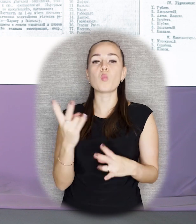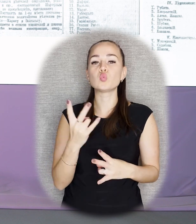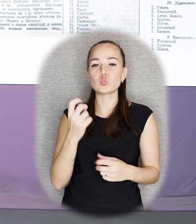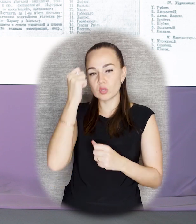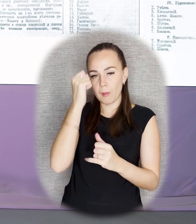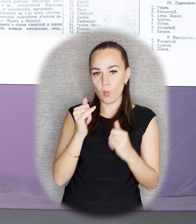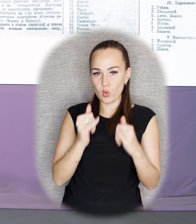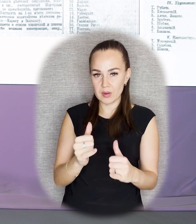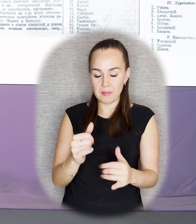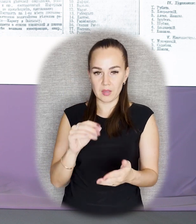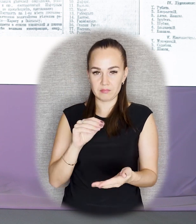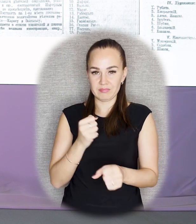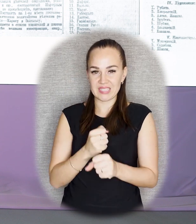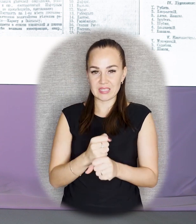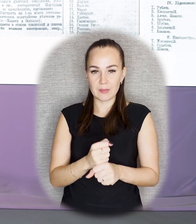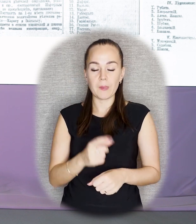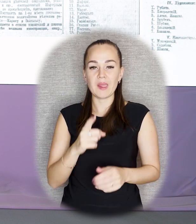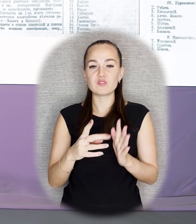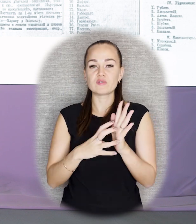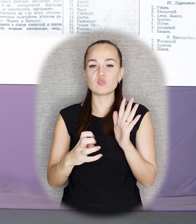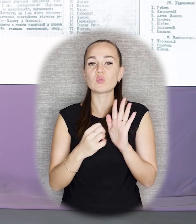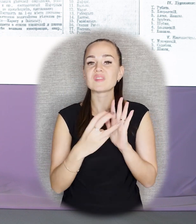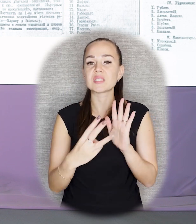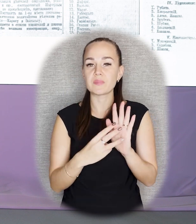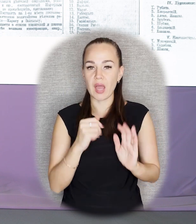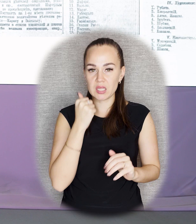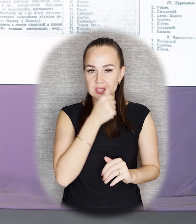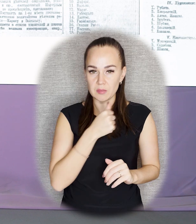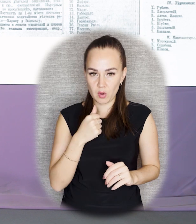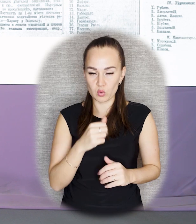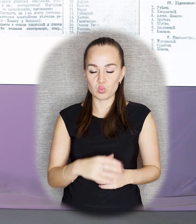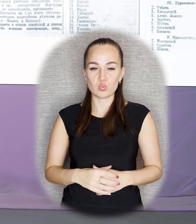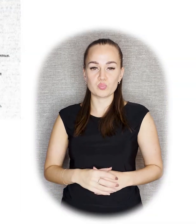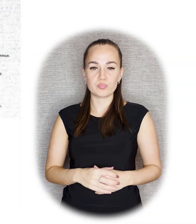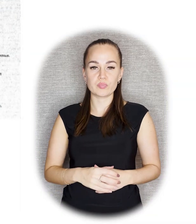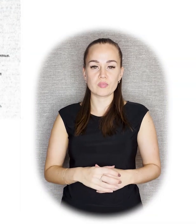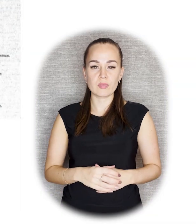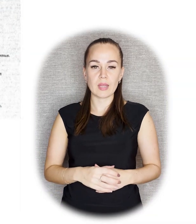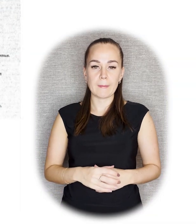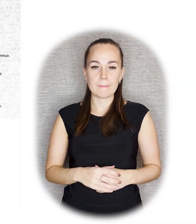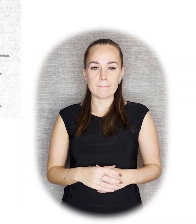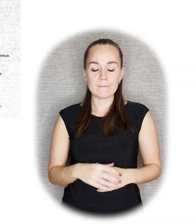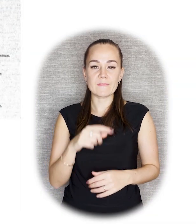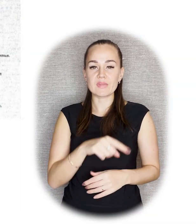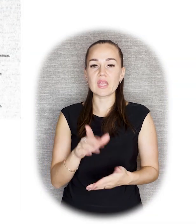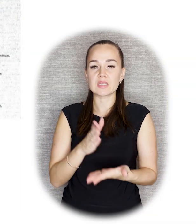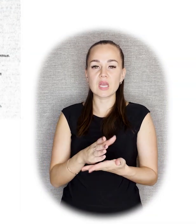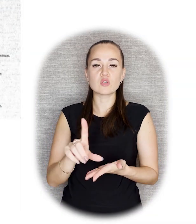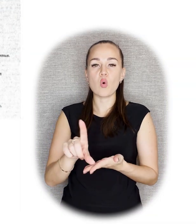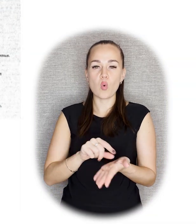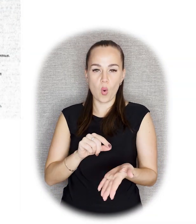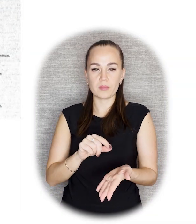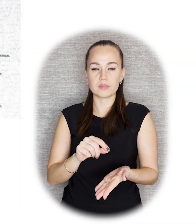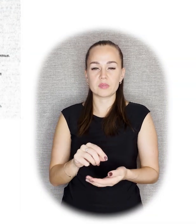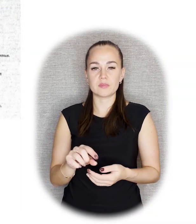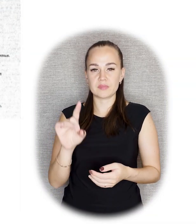редакция была опубликована 2 августа 1918 года. Слева вы видите копию из «Известий